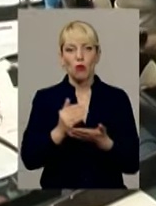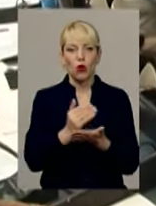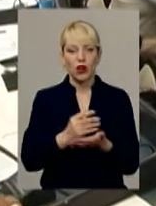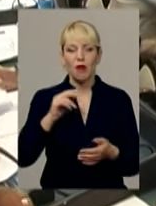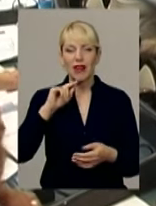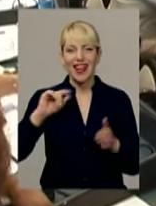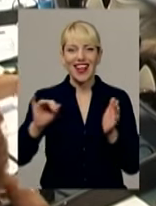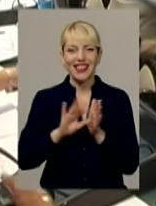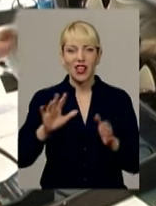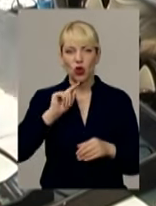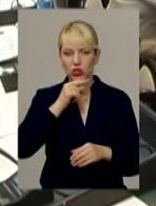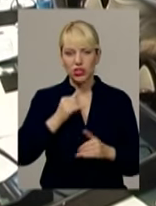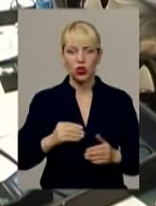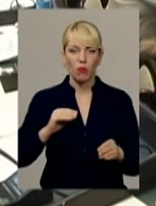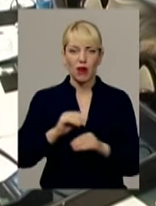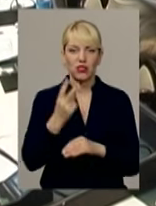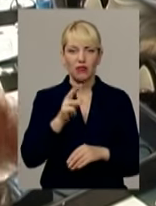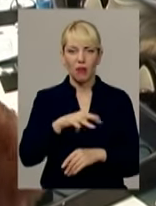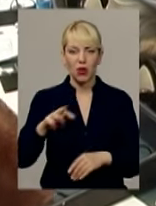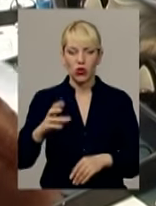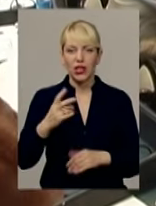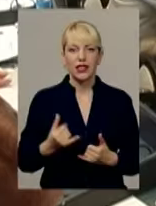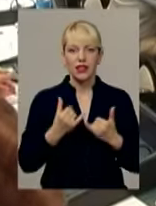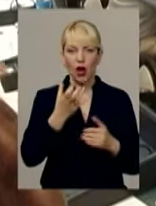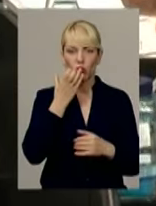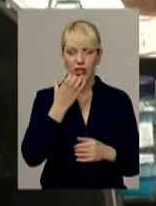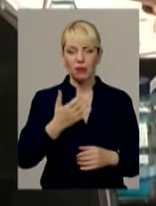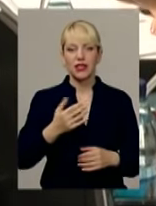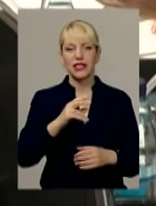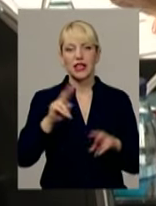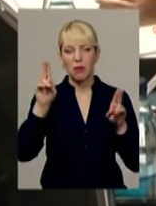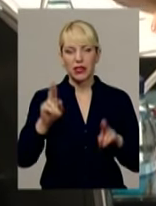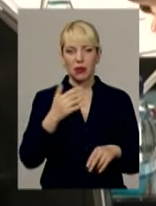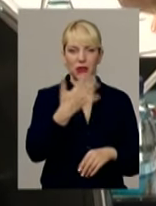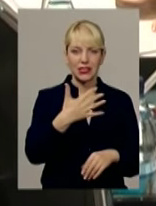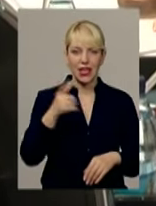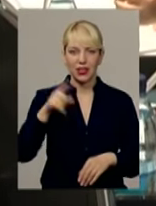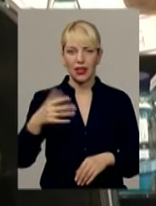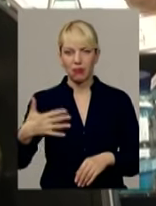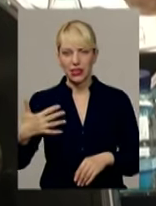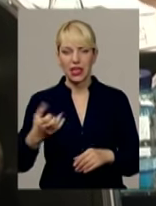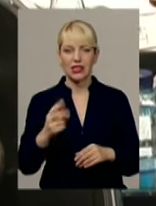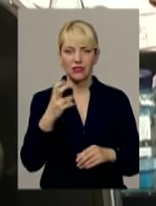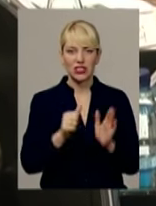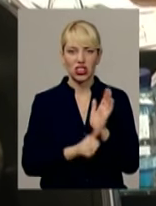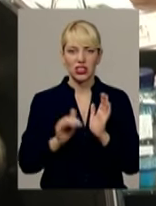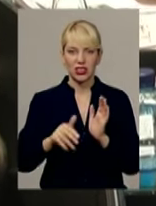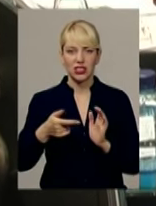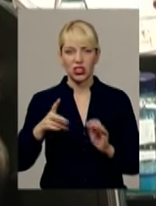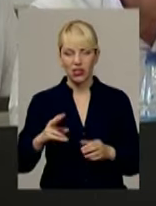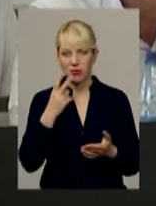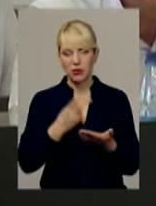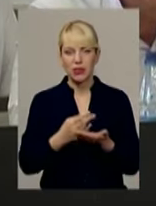мільйони 200 тисяч гривень для утеплення за принципом 50 на 50, а також 260 тисяч гривень передбачили із міської